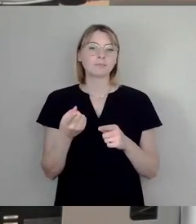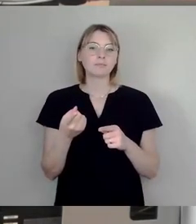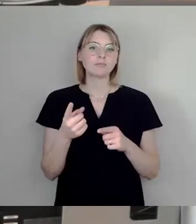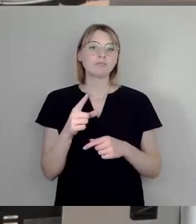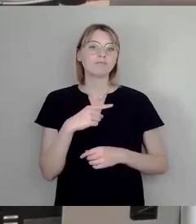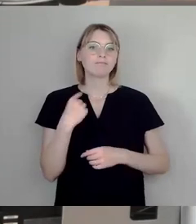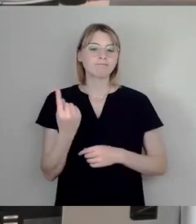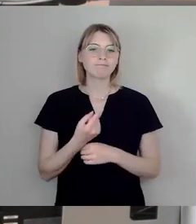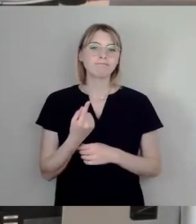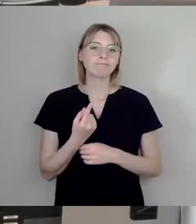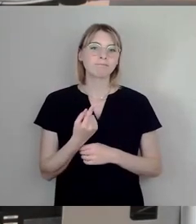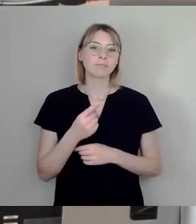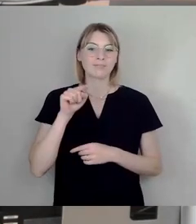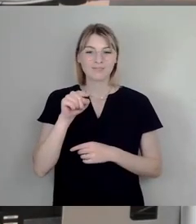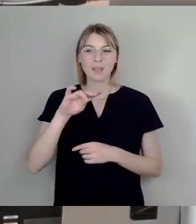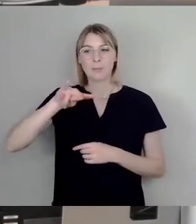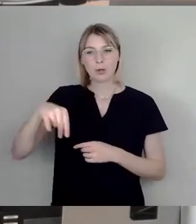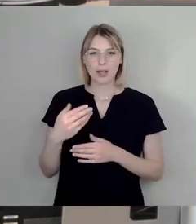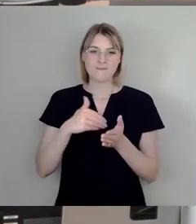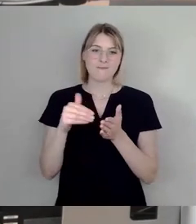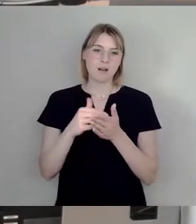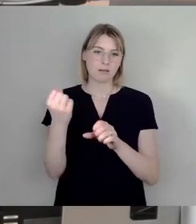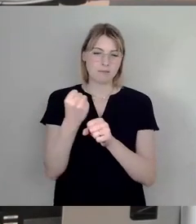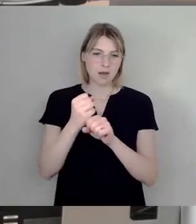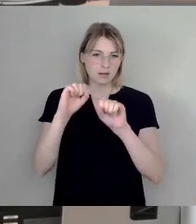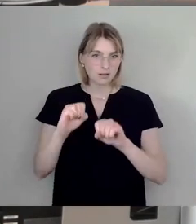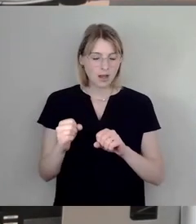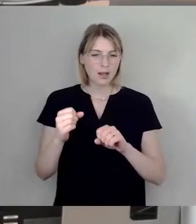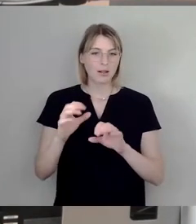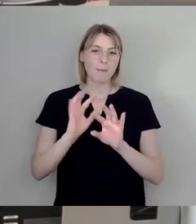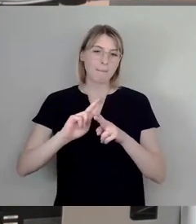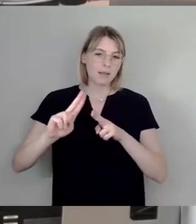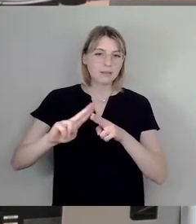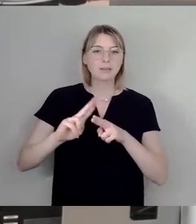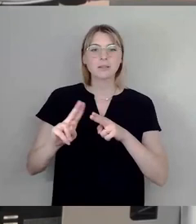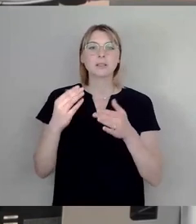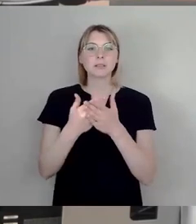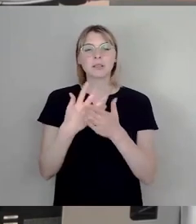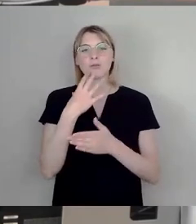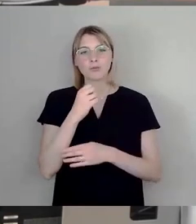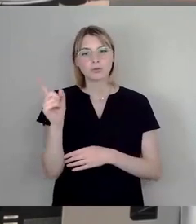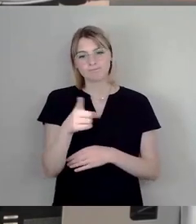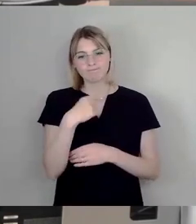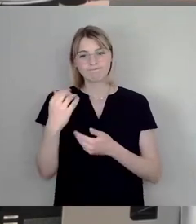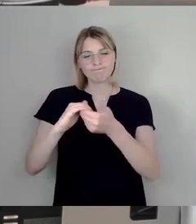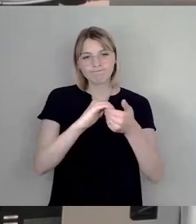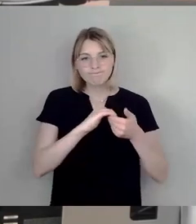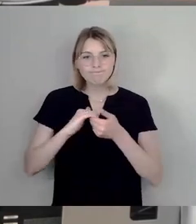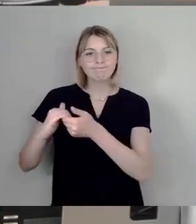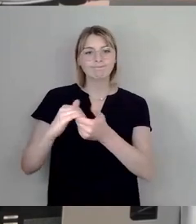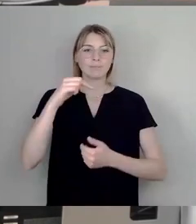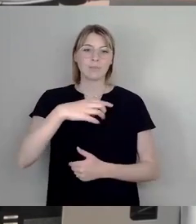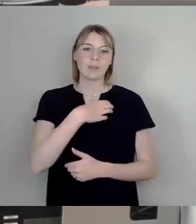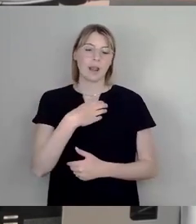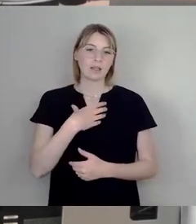solchen Projekten denken können und damit das Miteinander in unserer Stadt verbessern und gleichzeitig